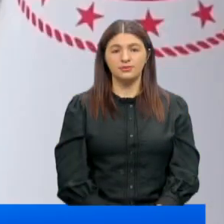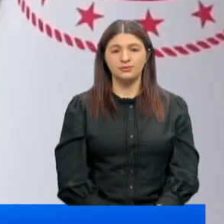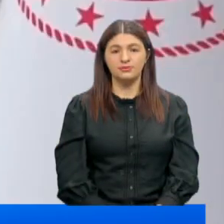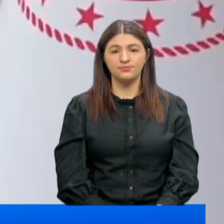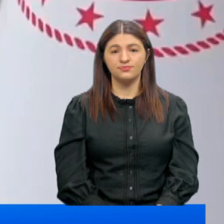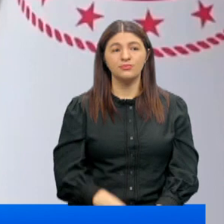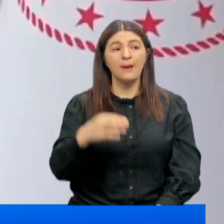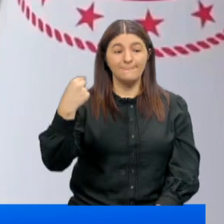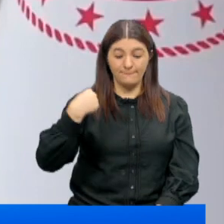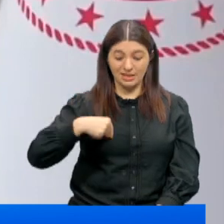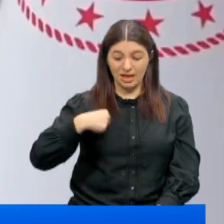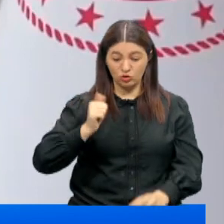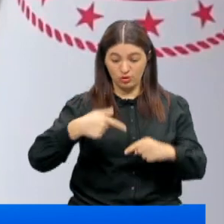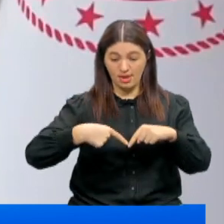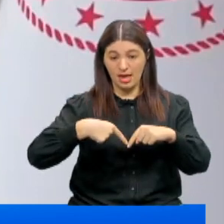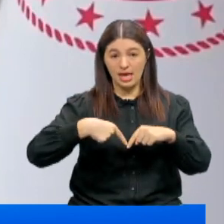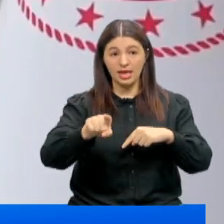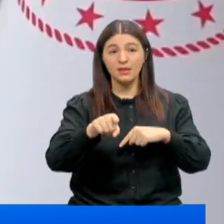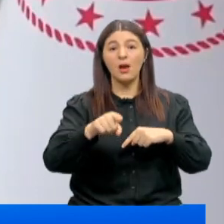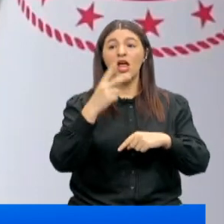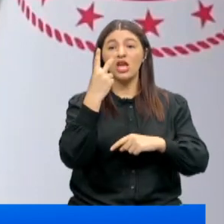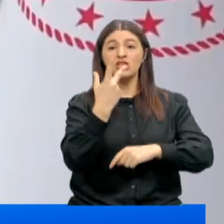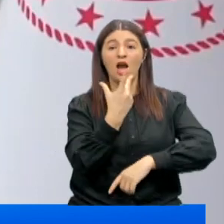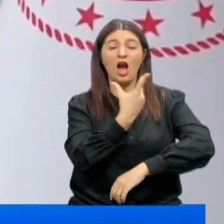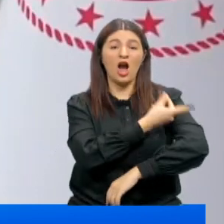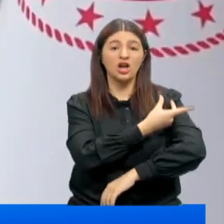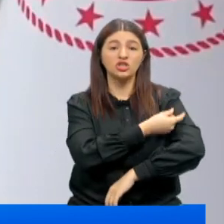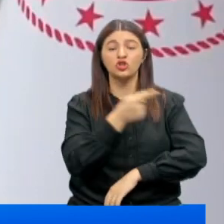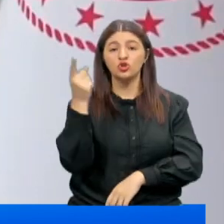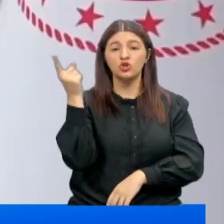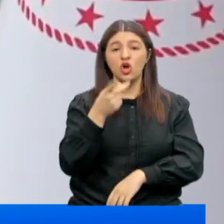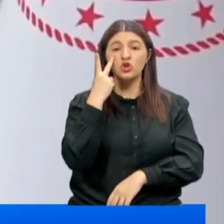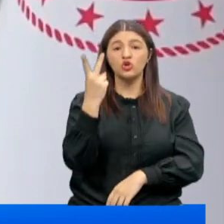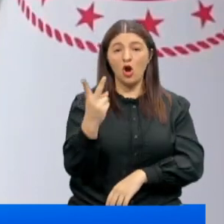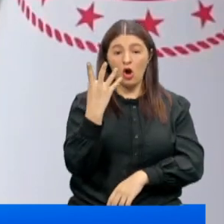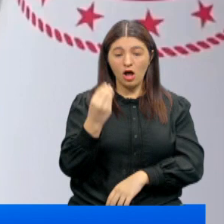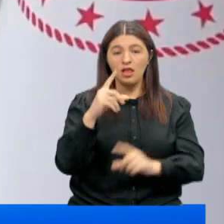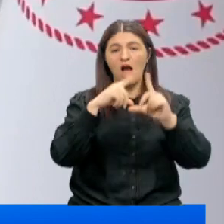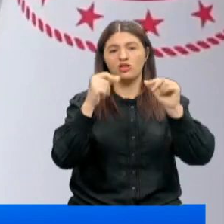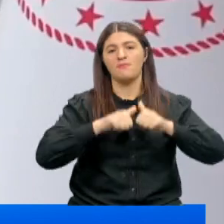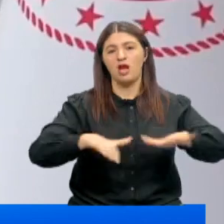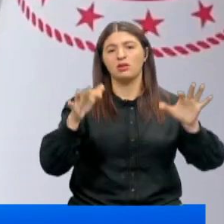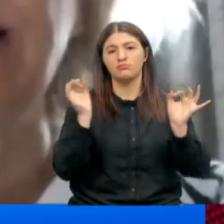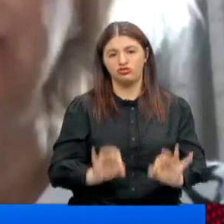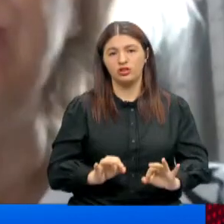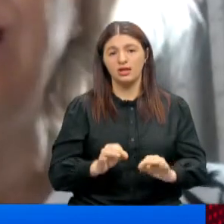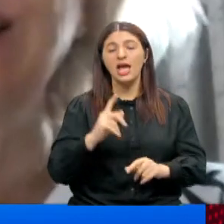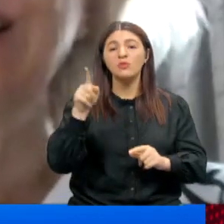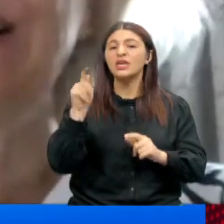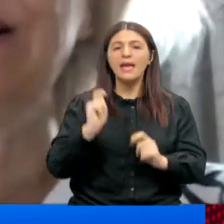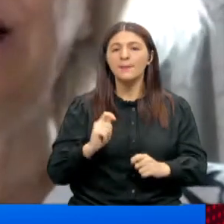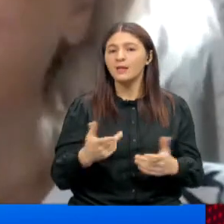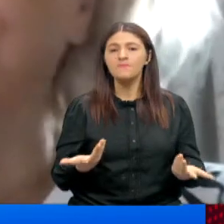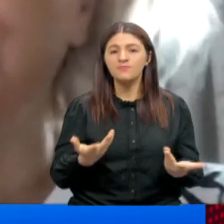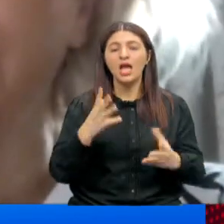Pazartesi gününden itibaren iki doz aşılanma oranlarını gösteren haritayı paylaşacağız. Yapılan